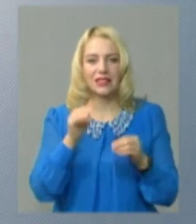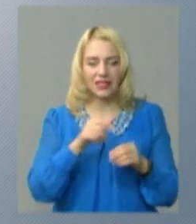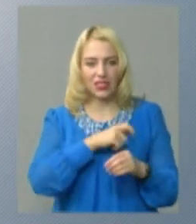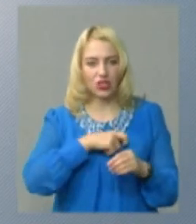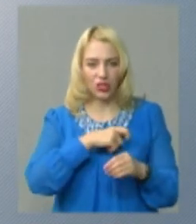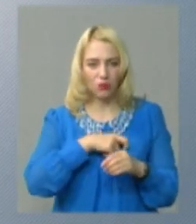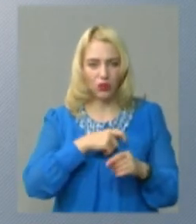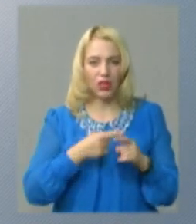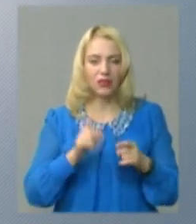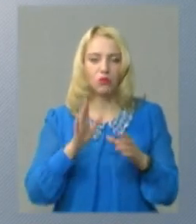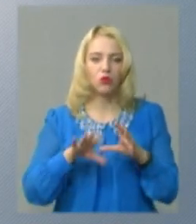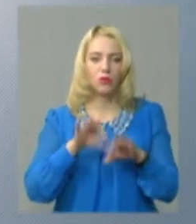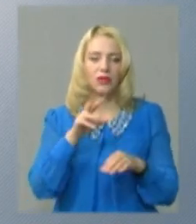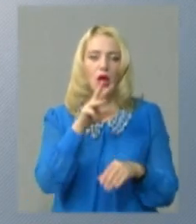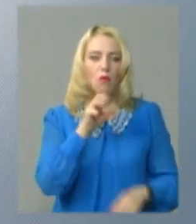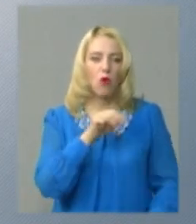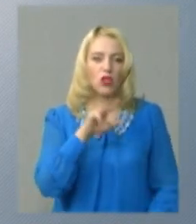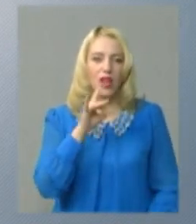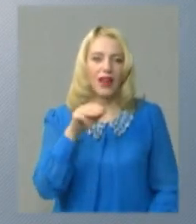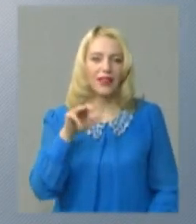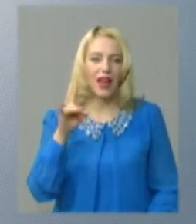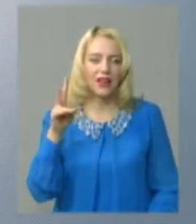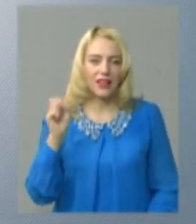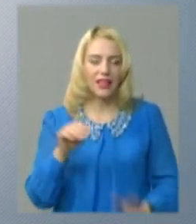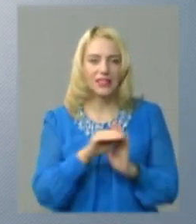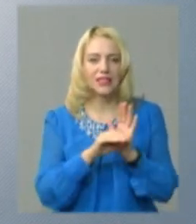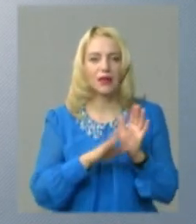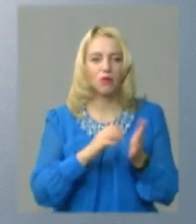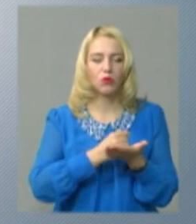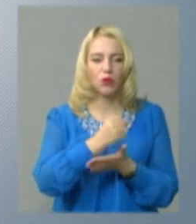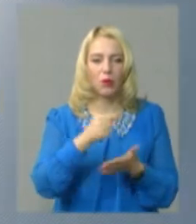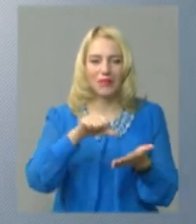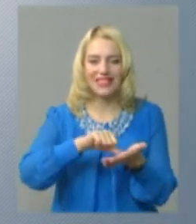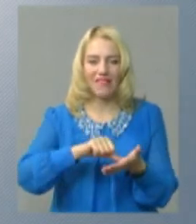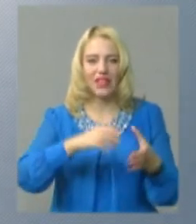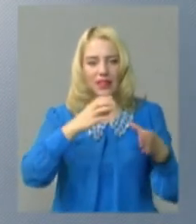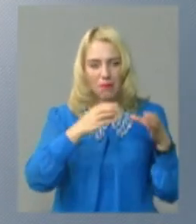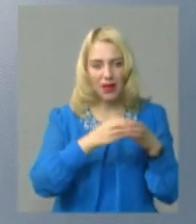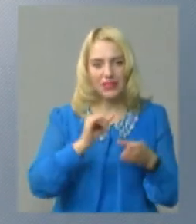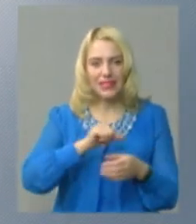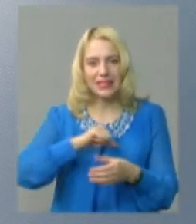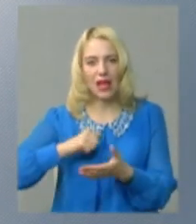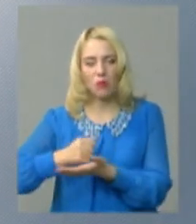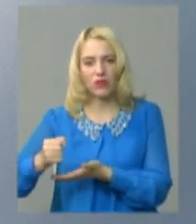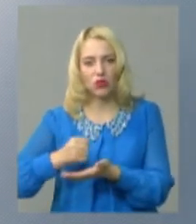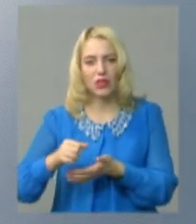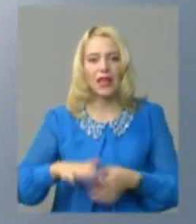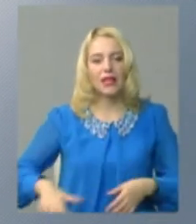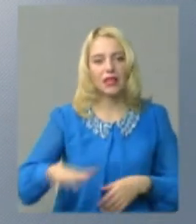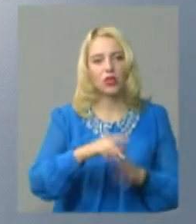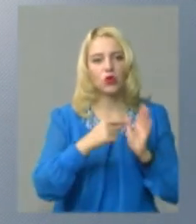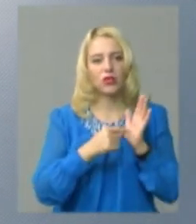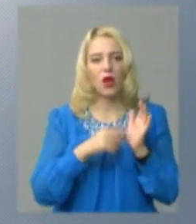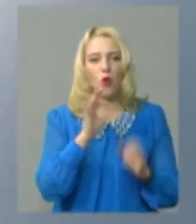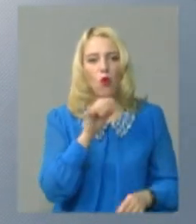обиратимуть за мажоритарною системою. Балотуватися можуть як представники партій, так і самовисуванці. Територія громади ділиться на